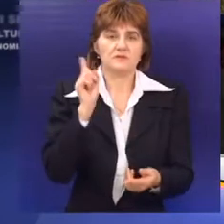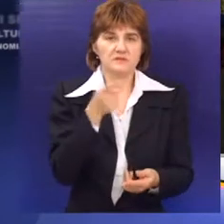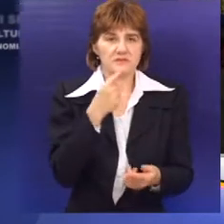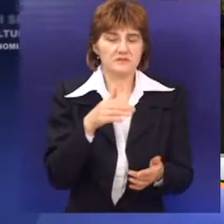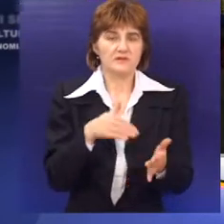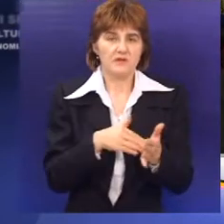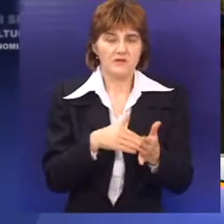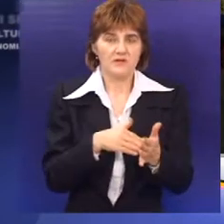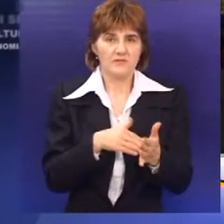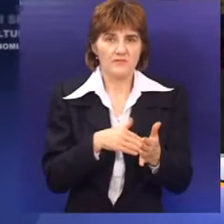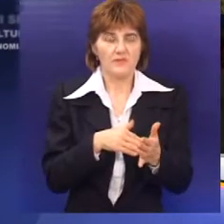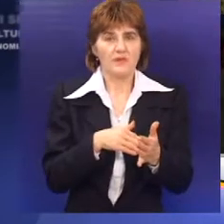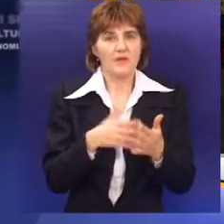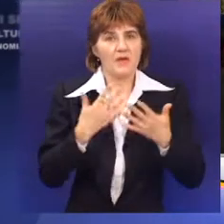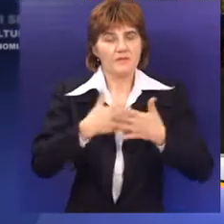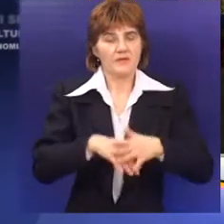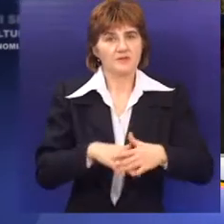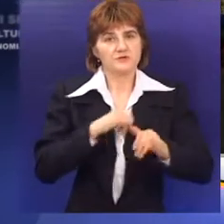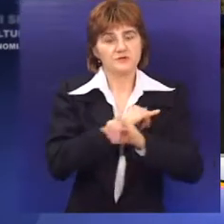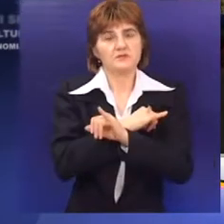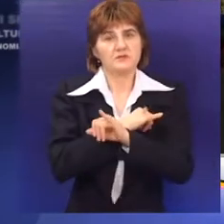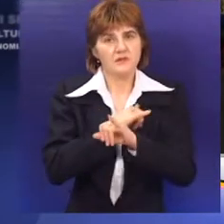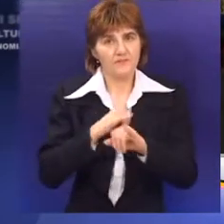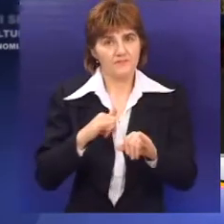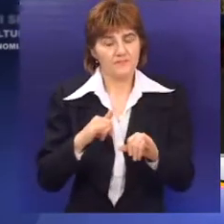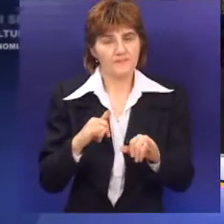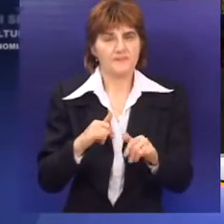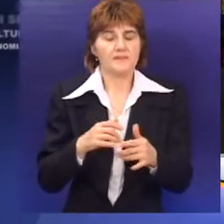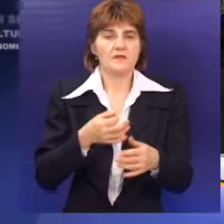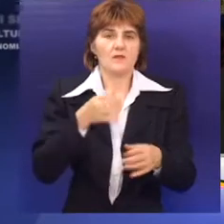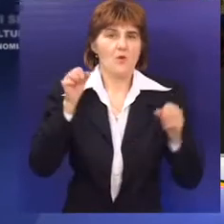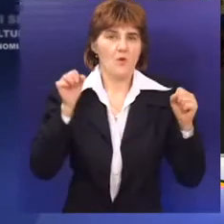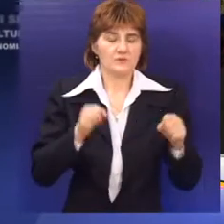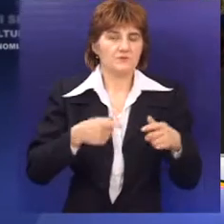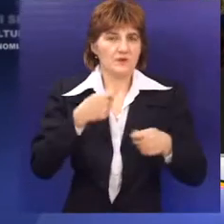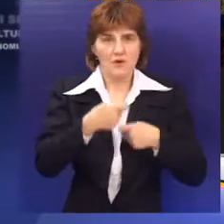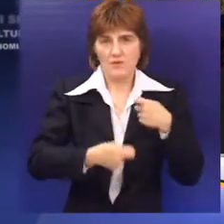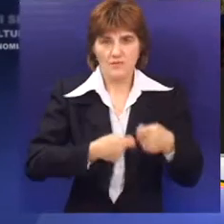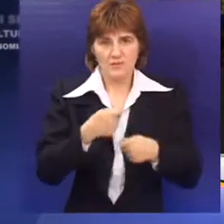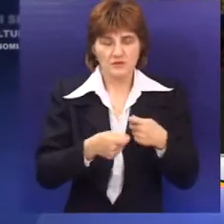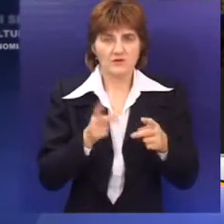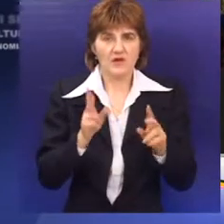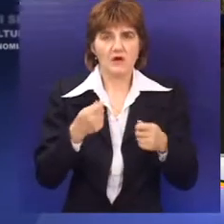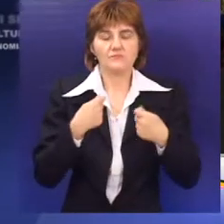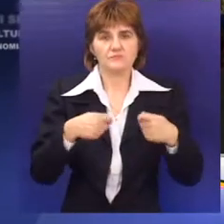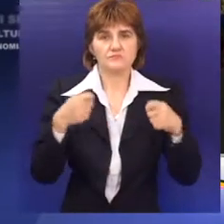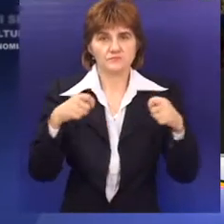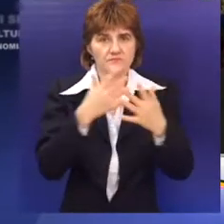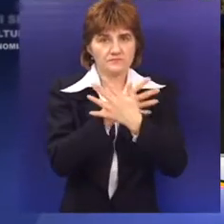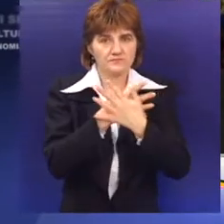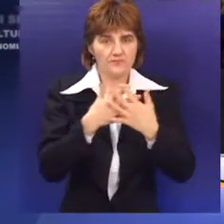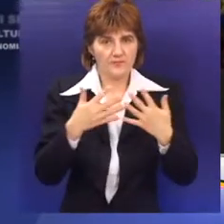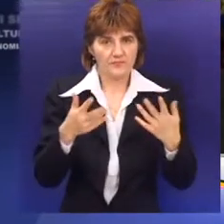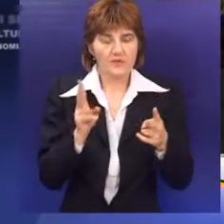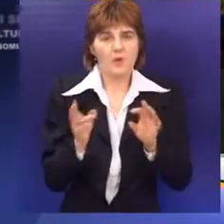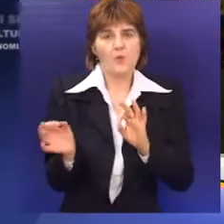smislu je naše preduzeće već preduzelo sasvim ozbiljne mere u smislu gradnje kapitalnih